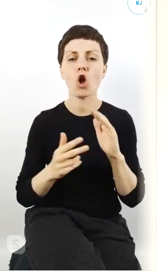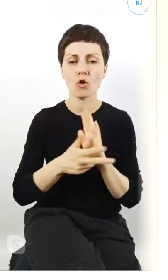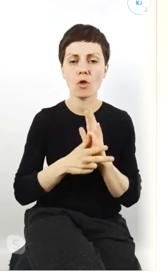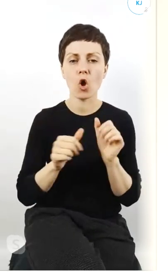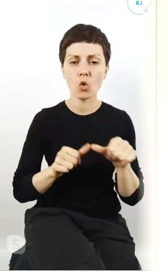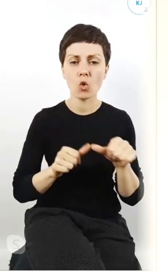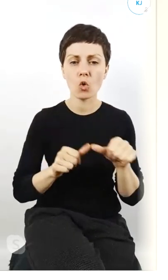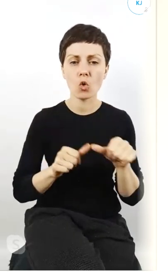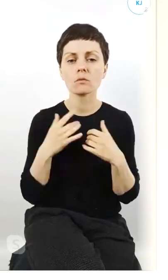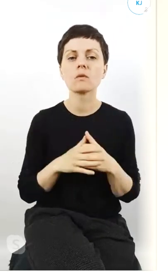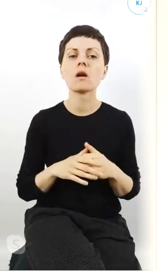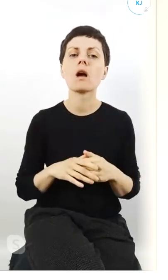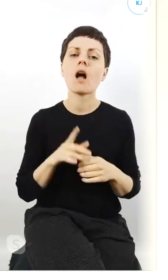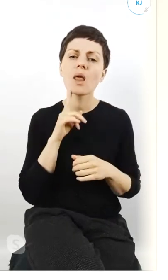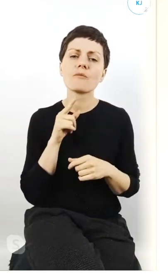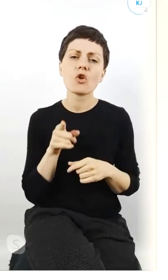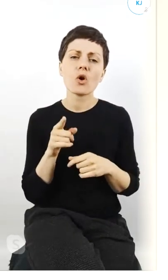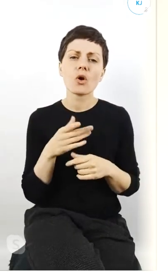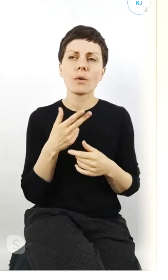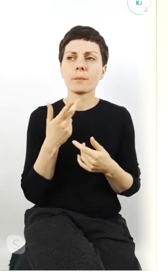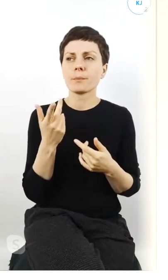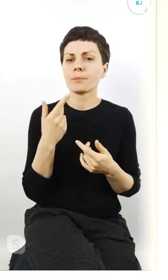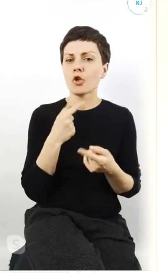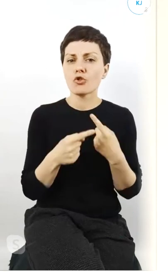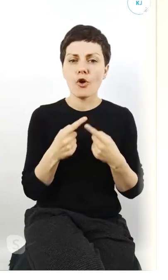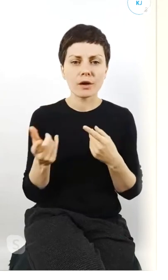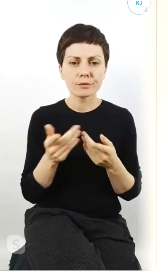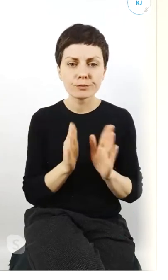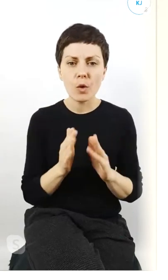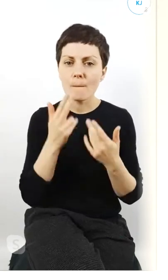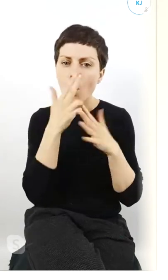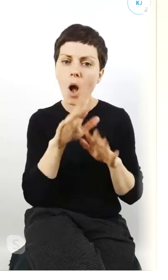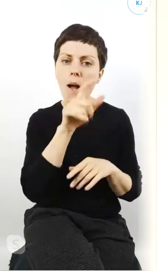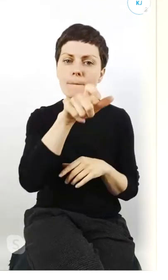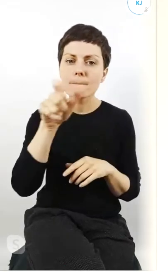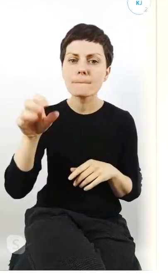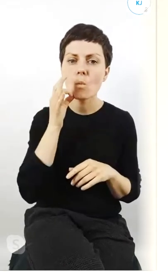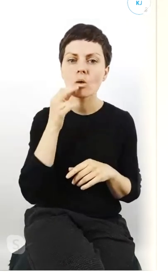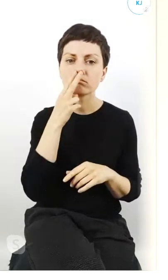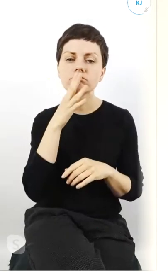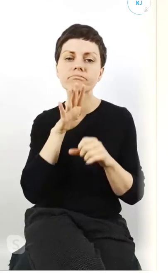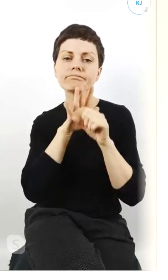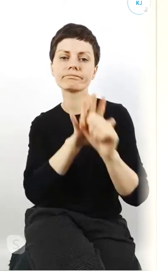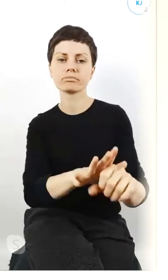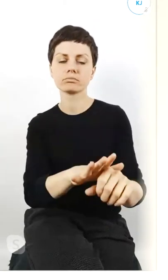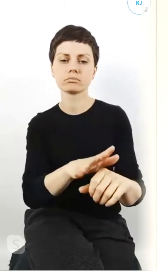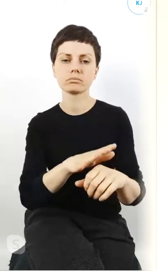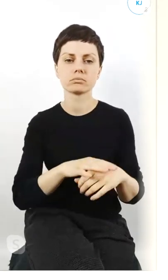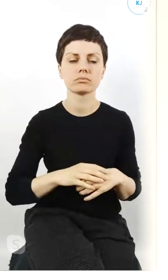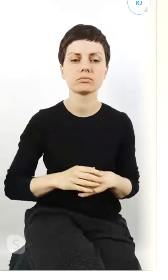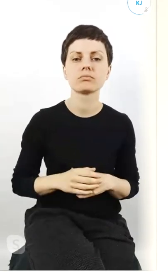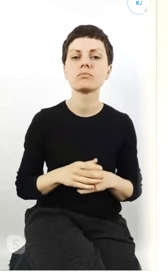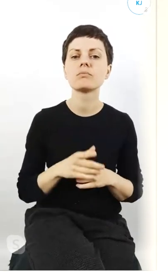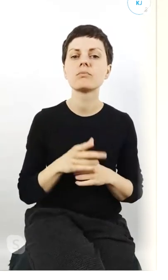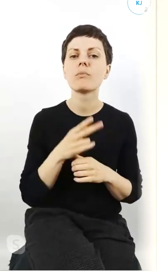był to jednak sposób pokazania młodym miejsca gdzie